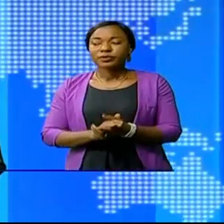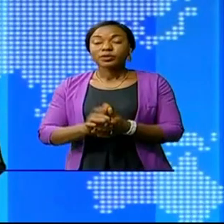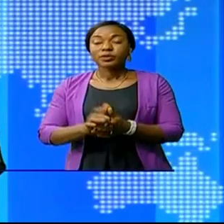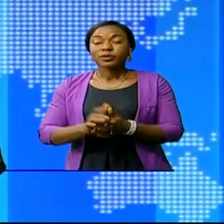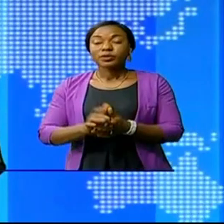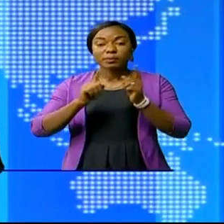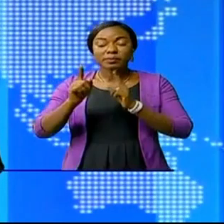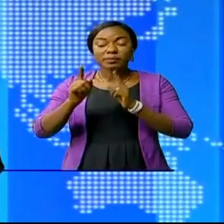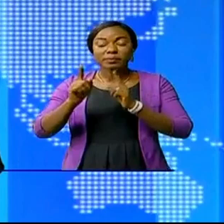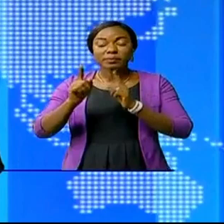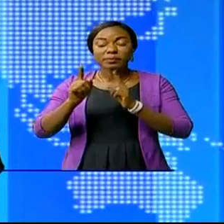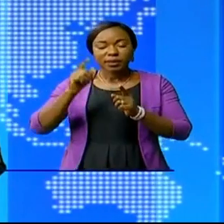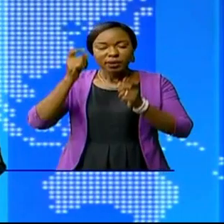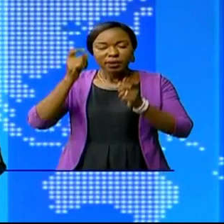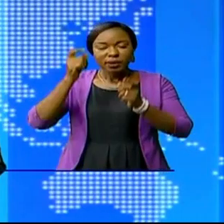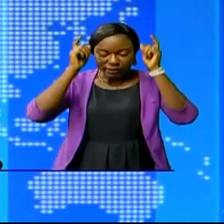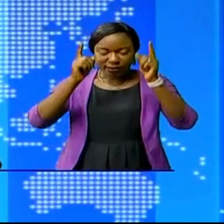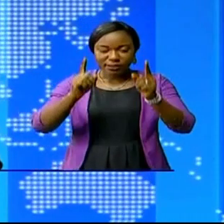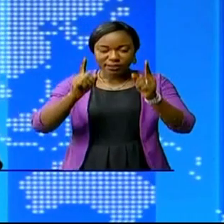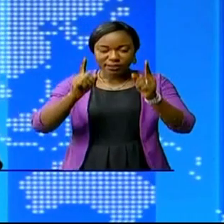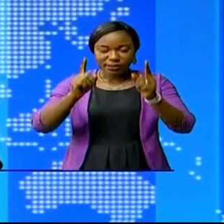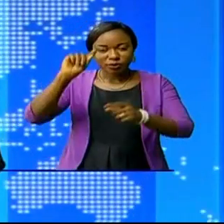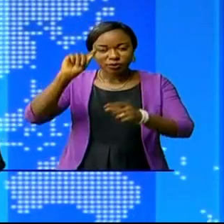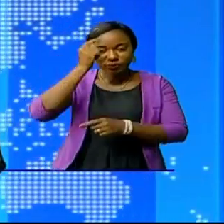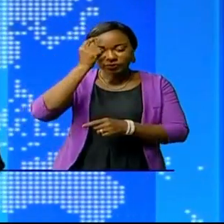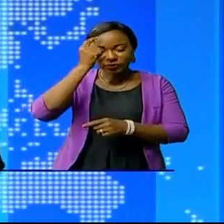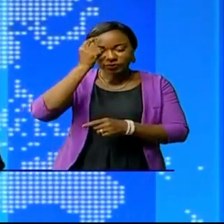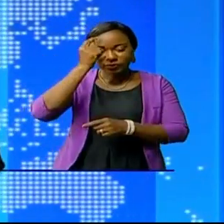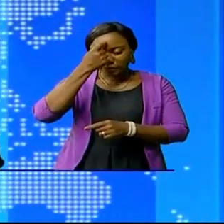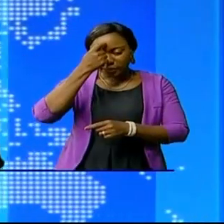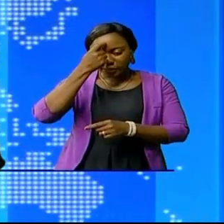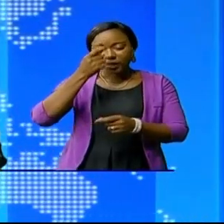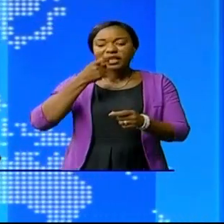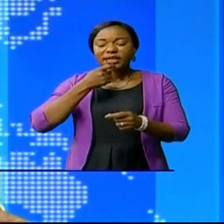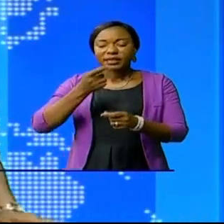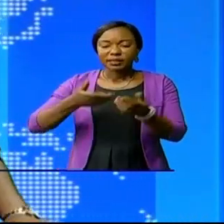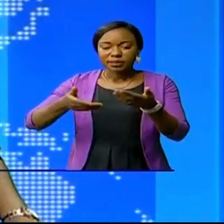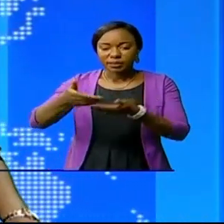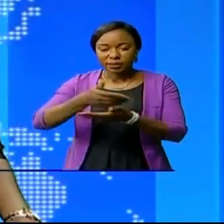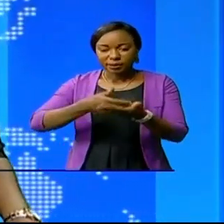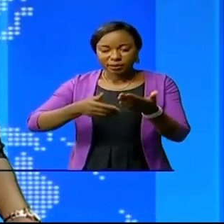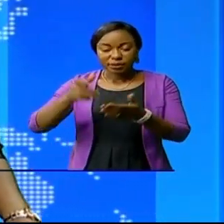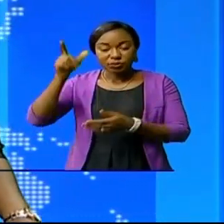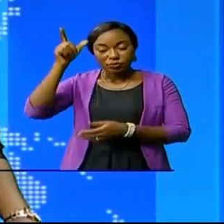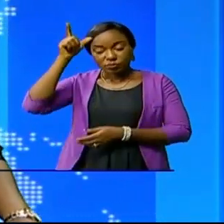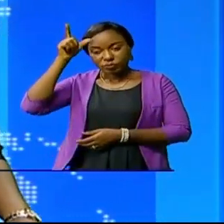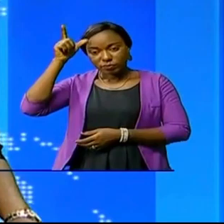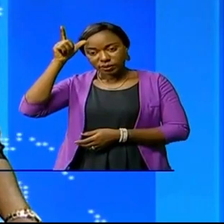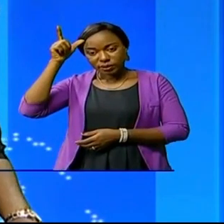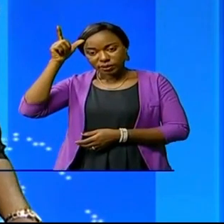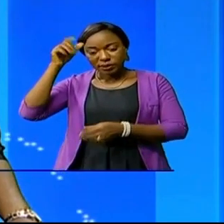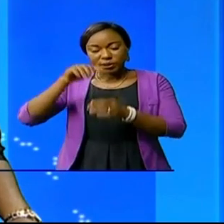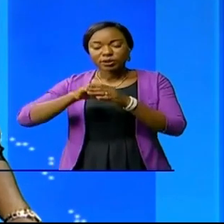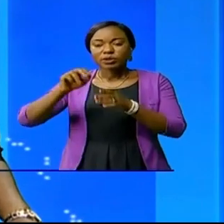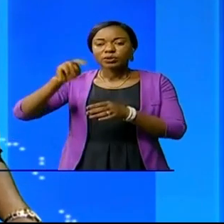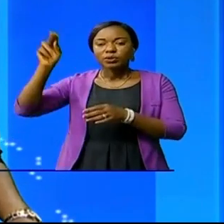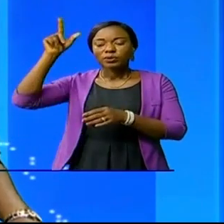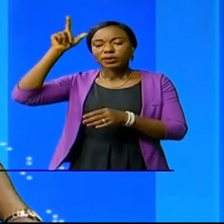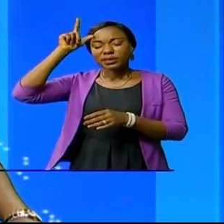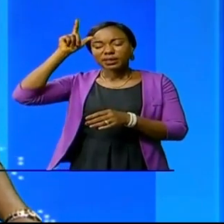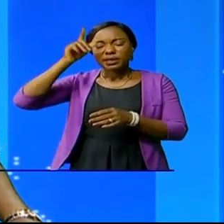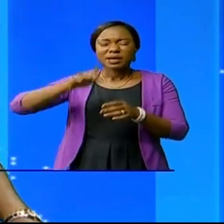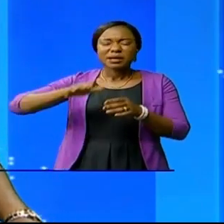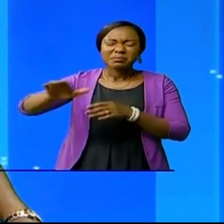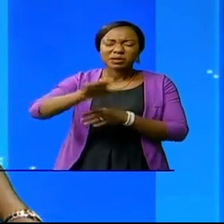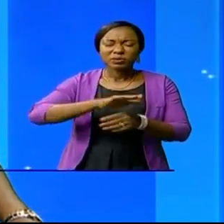syndical du secteur de l'éducation et le gouvernement a permis à la reprise de cours effectifs à Lubumbashi, dans le Okatanga, dont toutes les